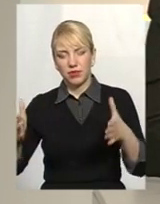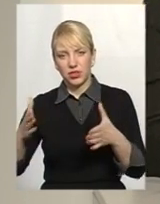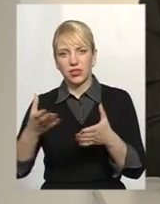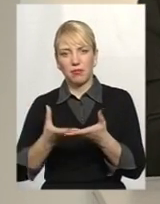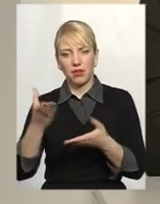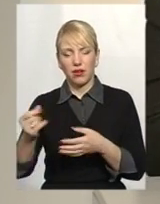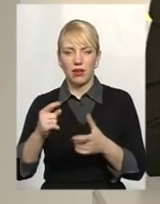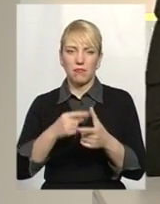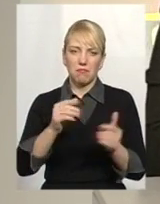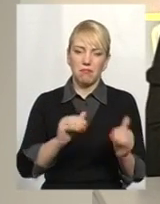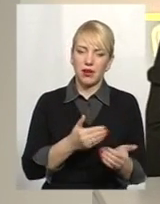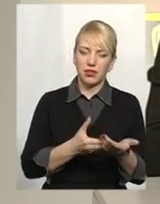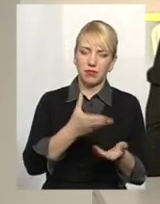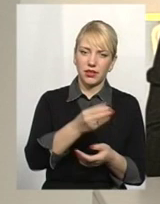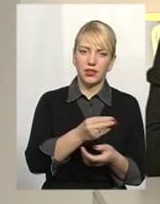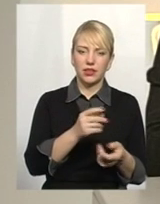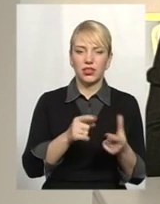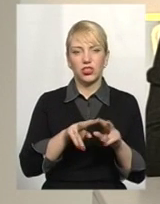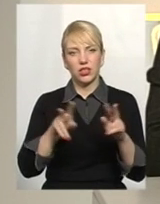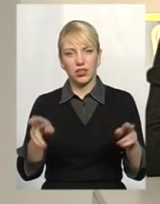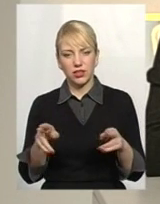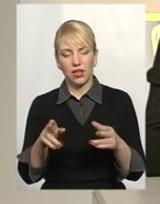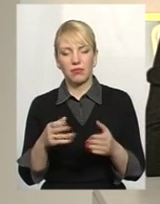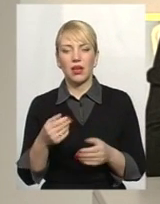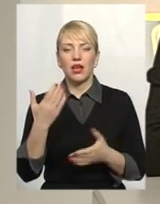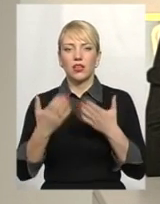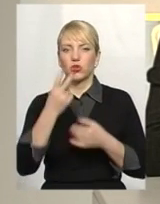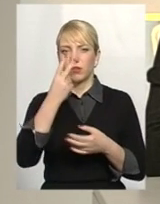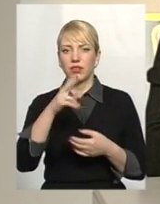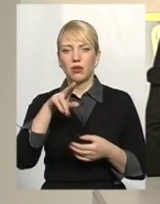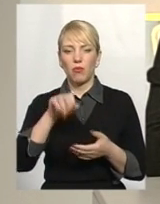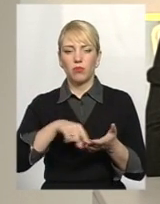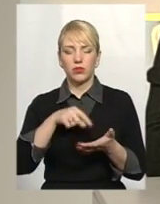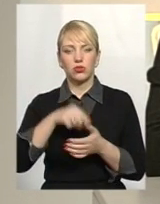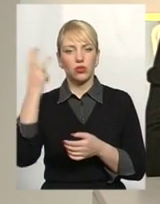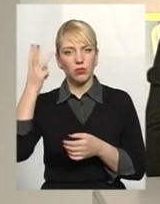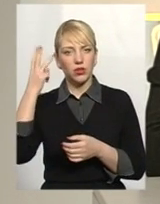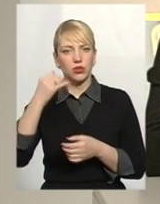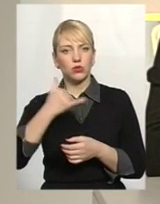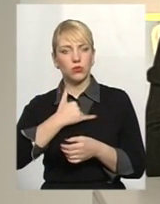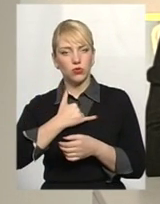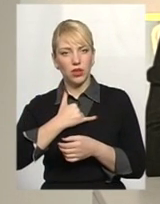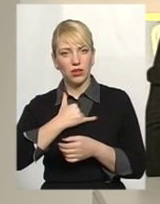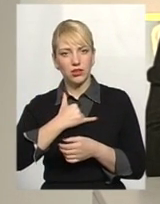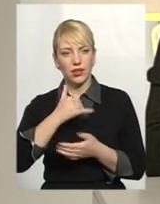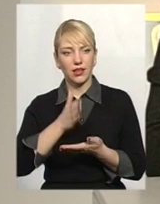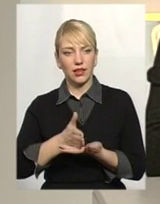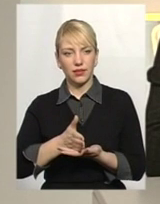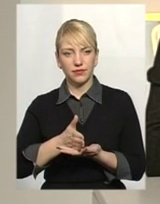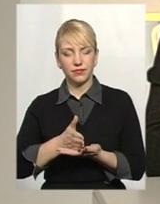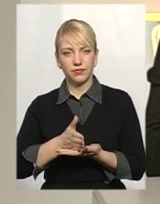встановлення загальнобудинкового? Якщо дивитися по місту Хмельницькому, в нас є